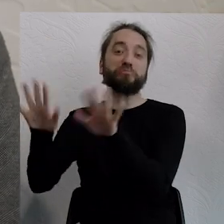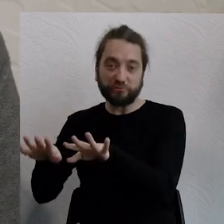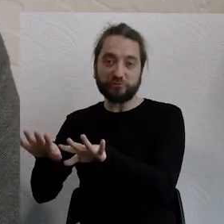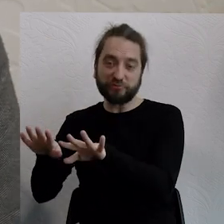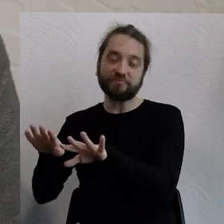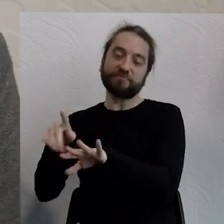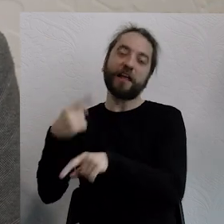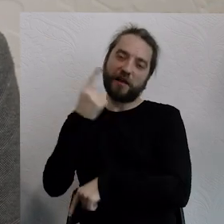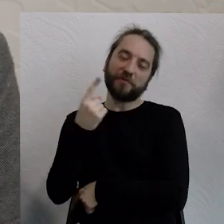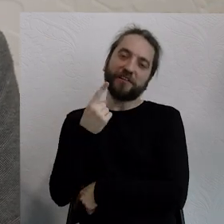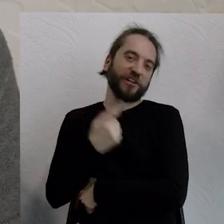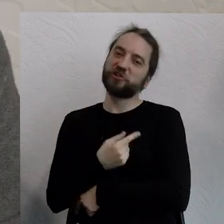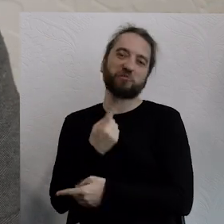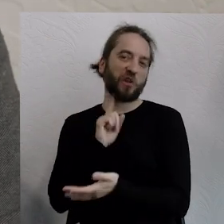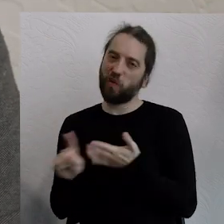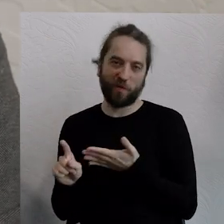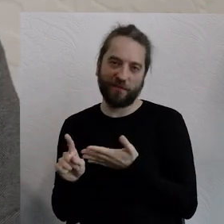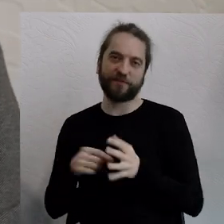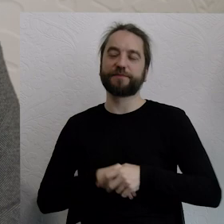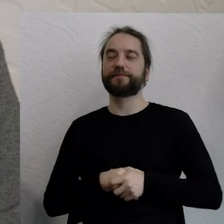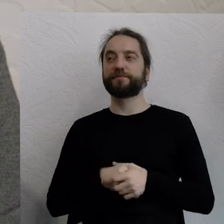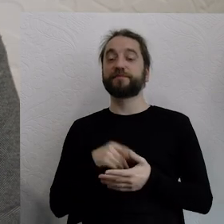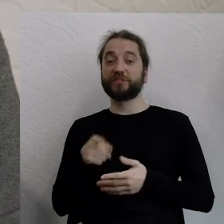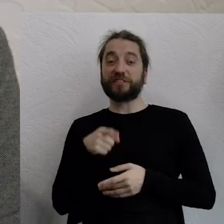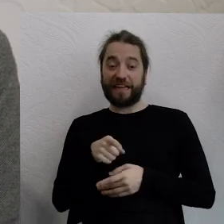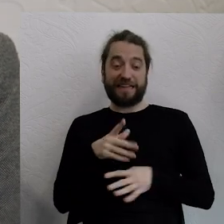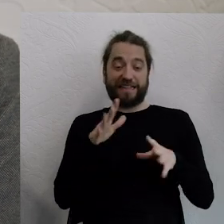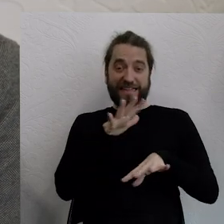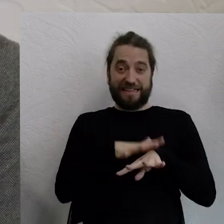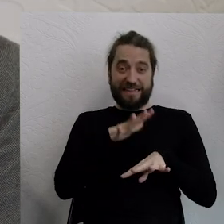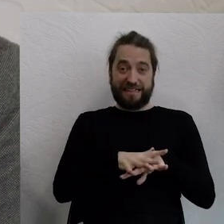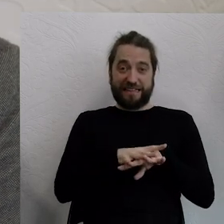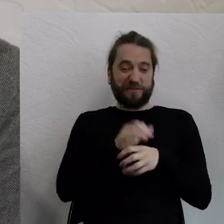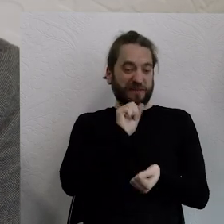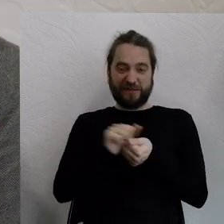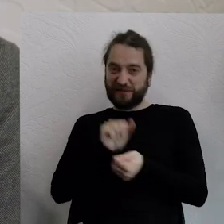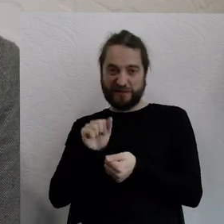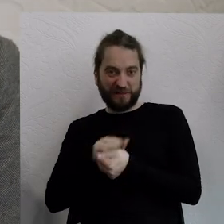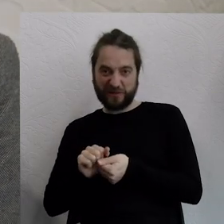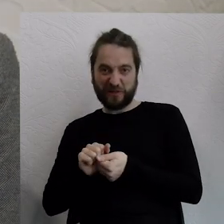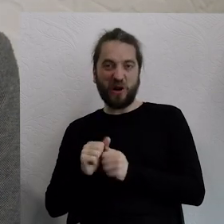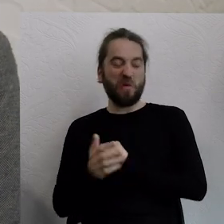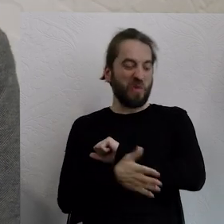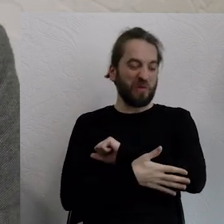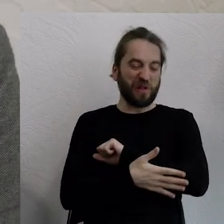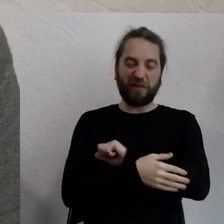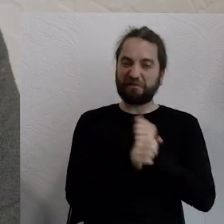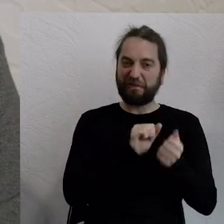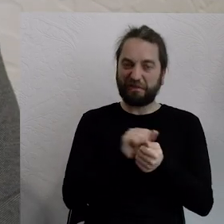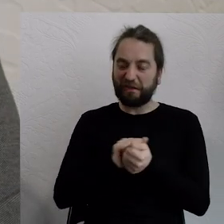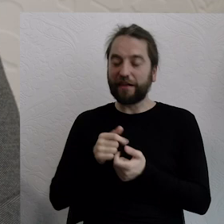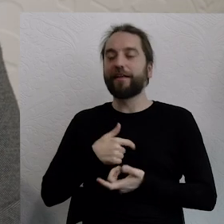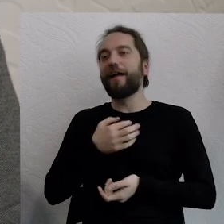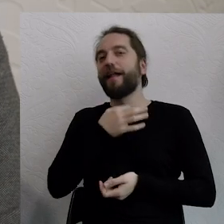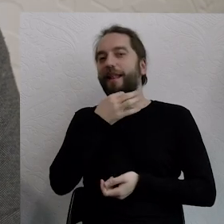rozwiązań do systemu, który jest skrajnie zepsuty od podstaw. Ja jestem fanem raczej zapobiegania